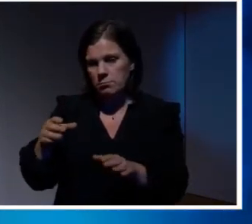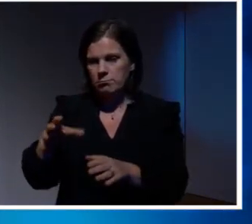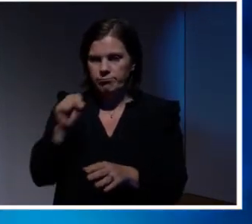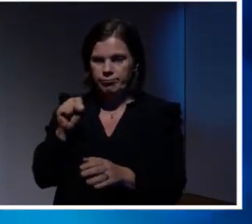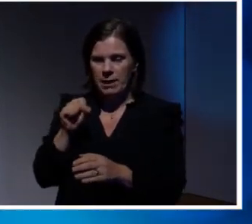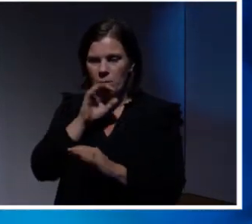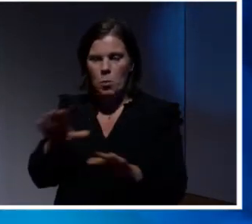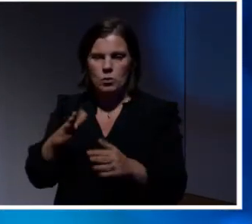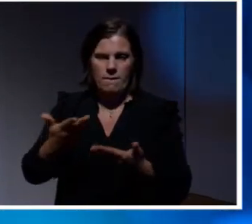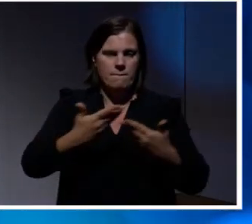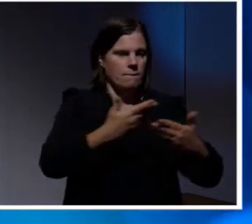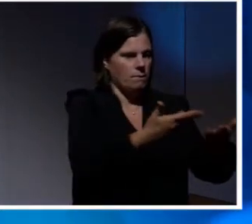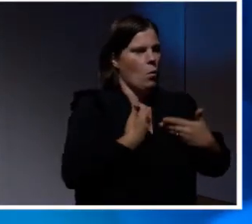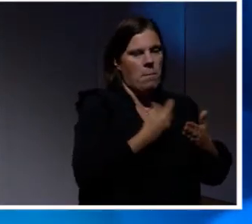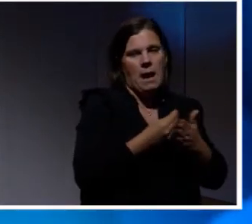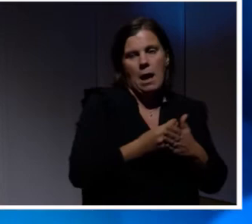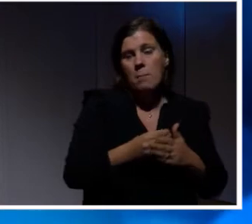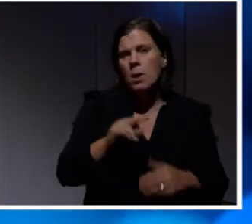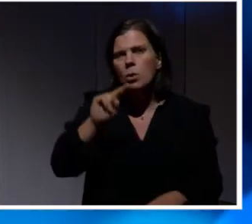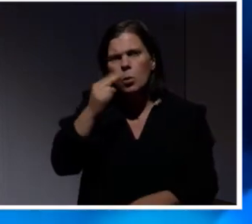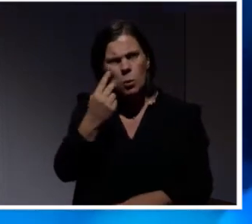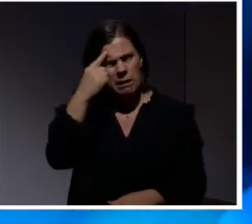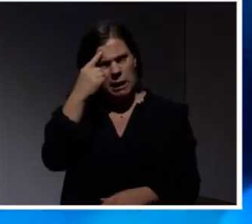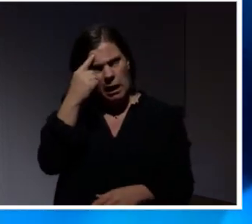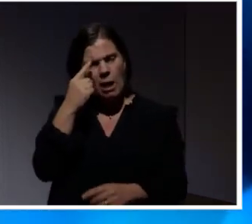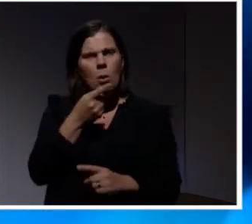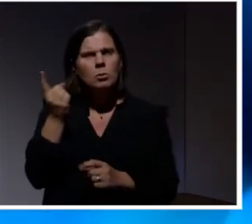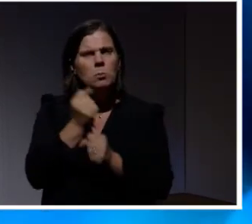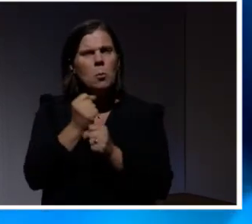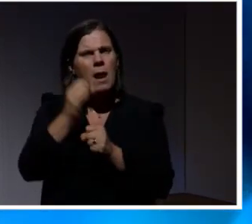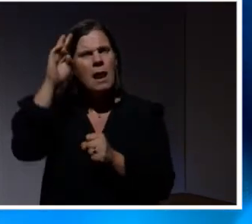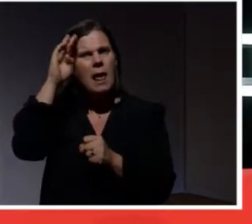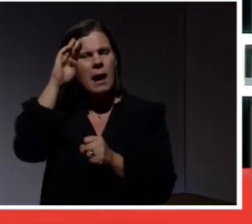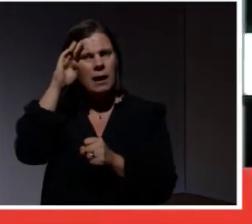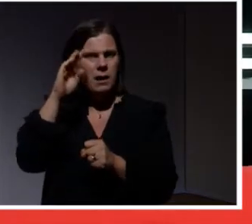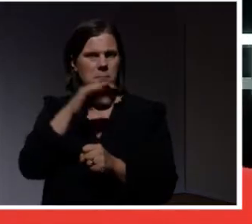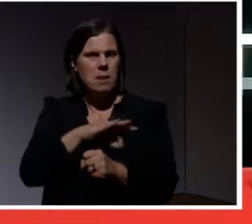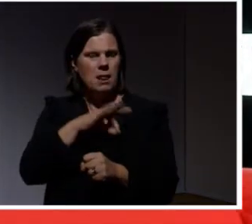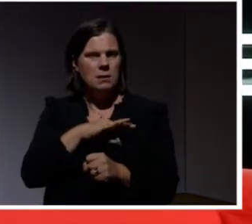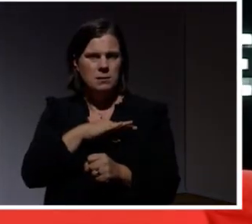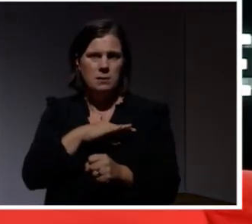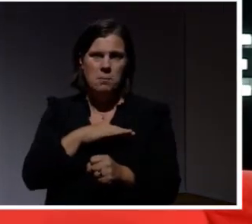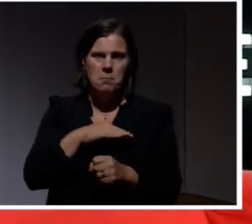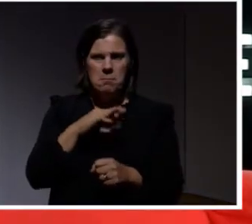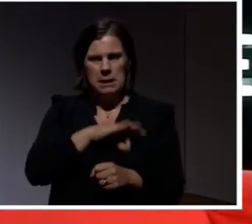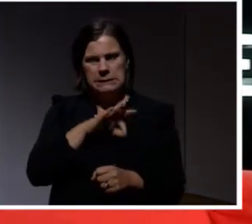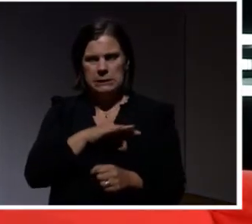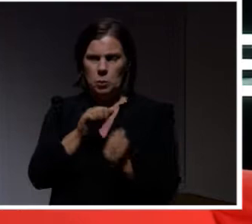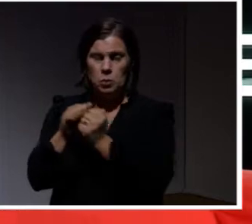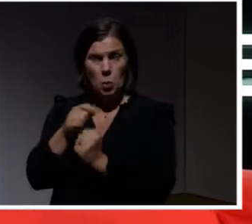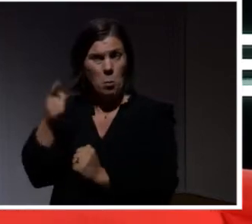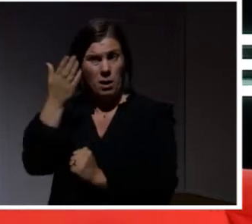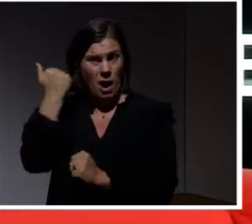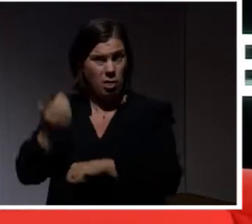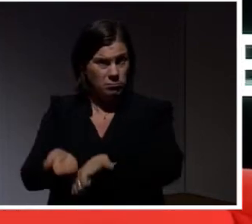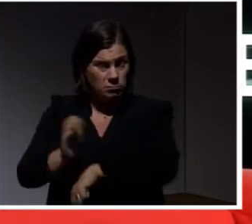möjlighet numera. Man tänker så här. De som jobbar inom läkemedelsbranschen med medicinutrustning. De kan ju det här, eller